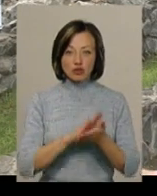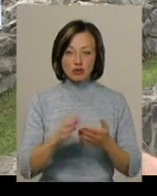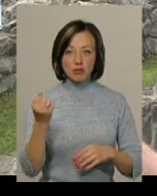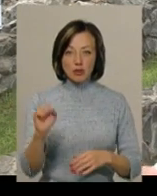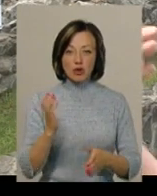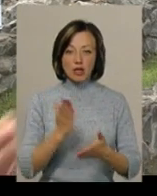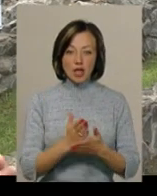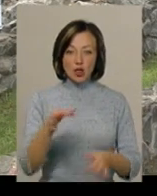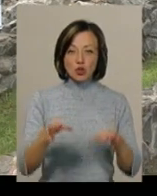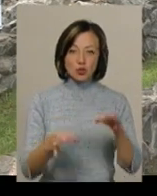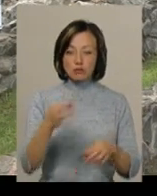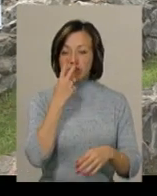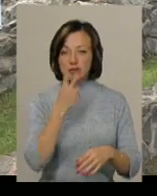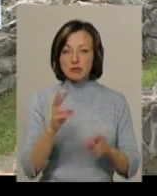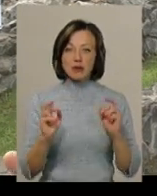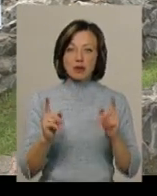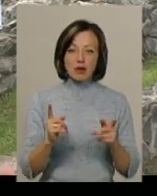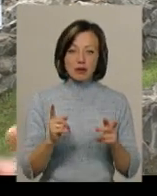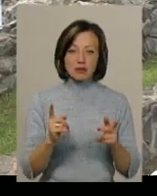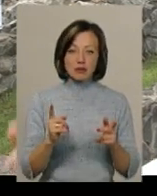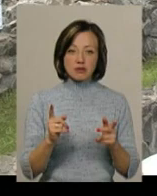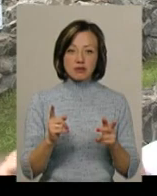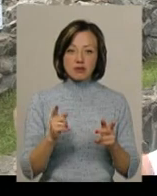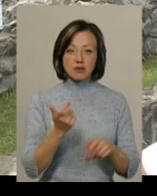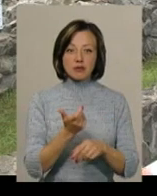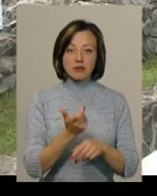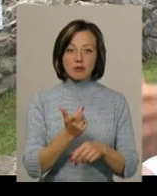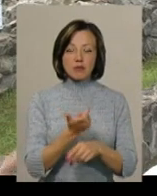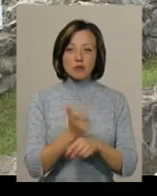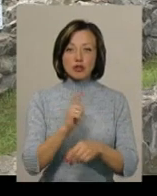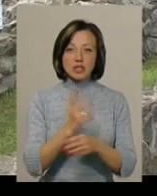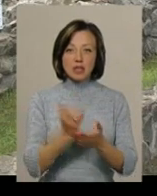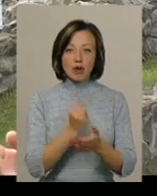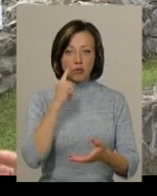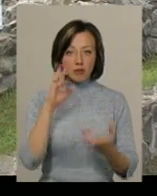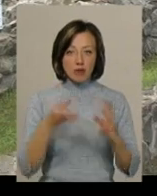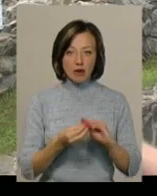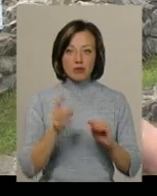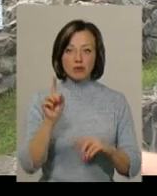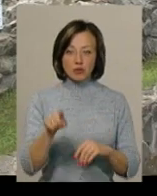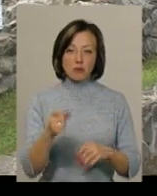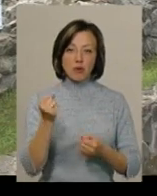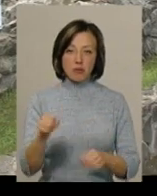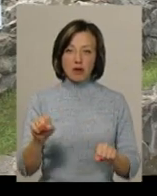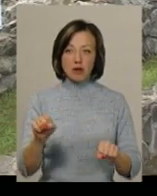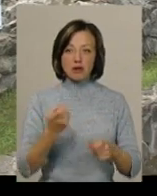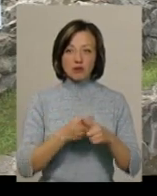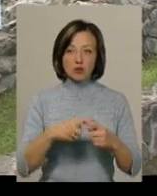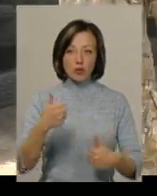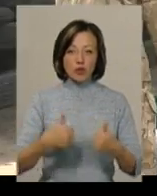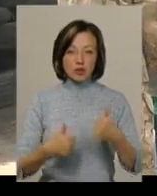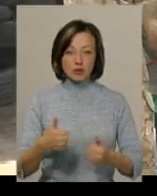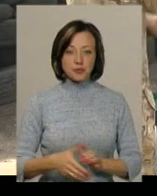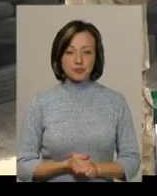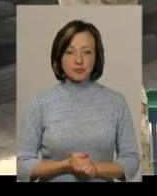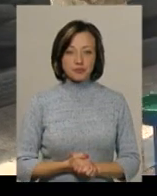судді судять, як по балах, як вони більше, то більше заробить балів, то і перемагає в даному поєдинку.